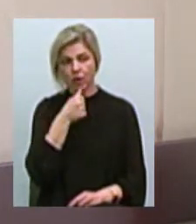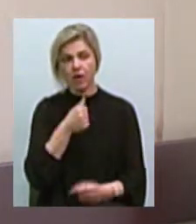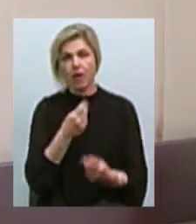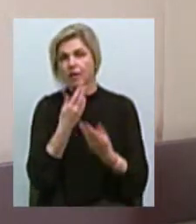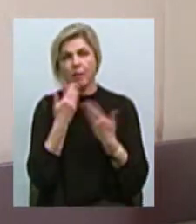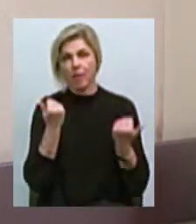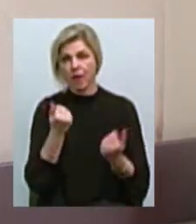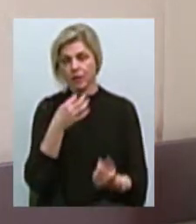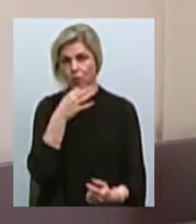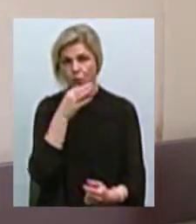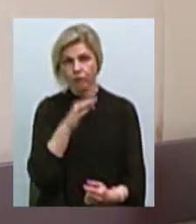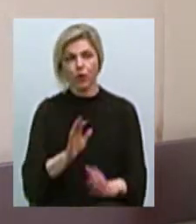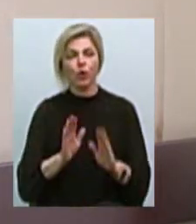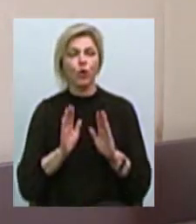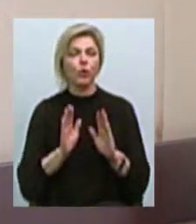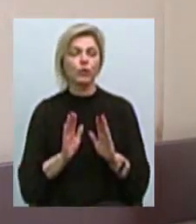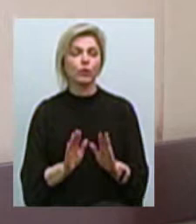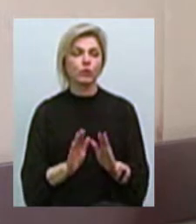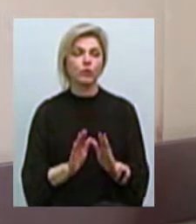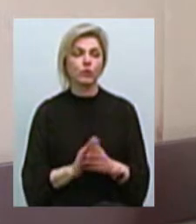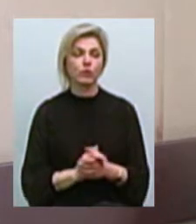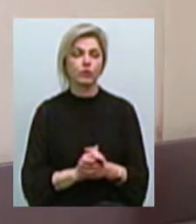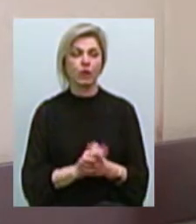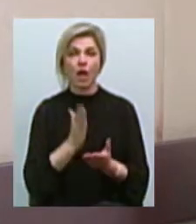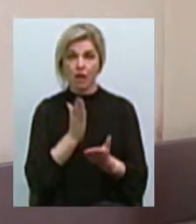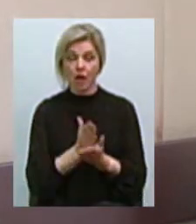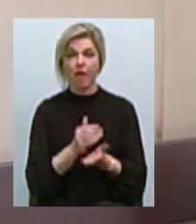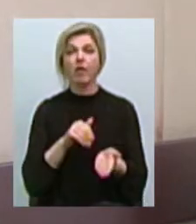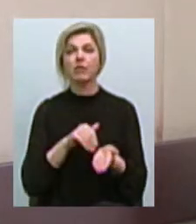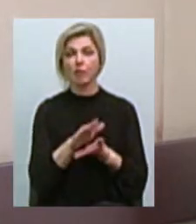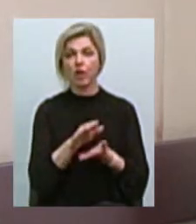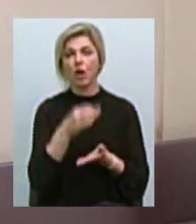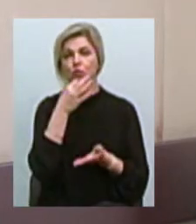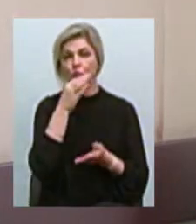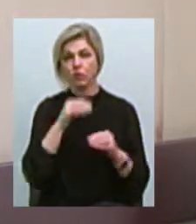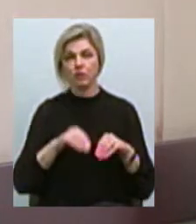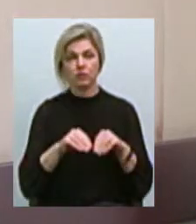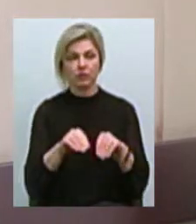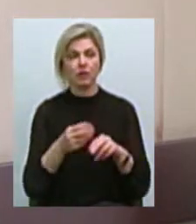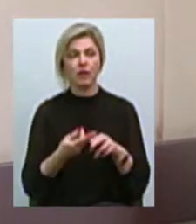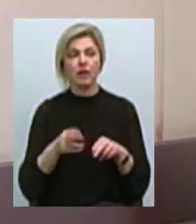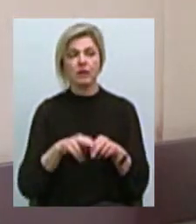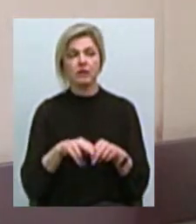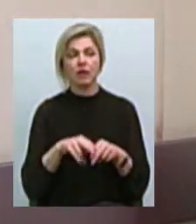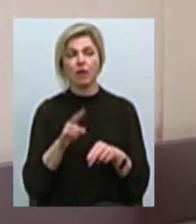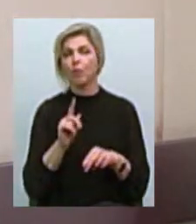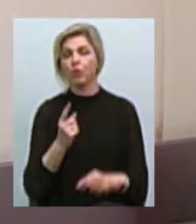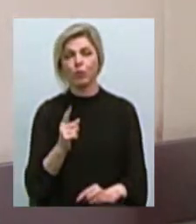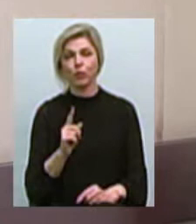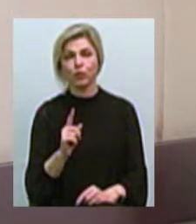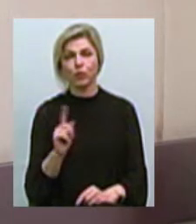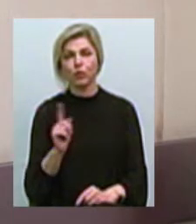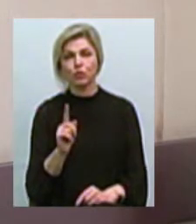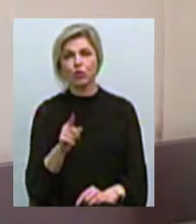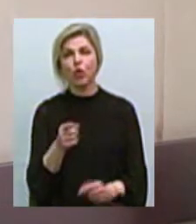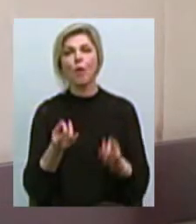наприклад. Ті, які люди відмовляються вже від соняшніх. Це не тільки того, що його